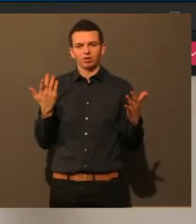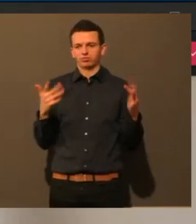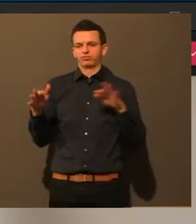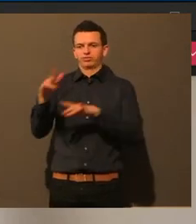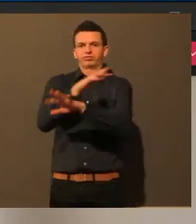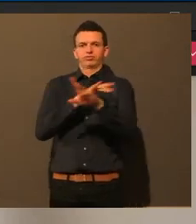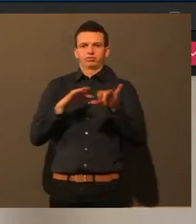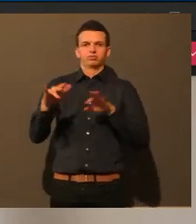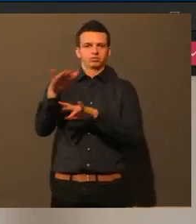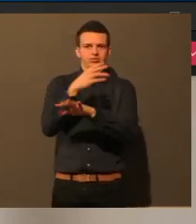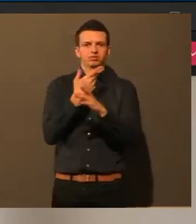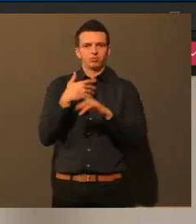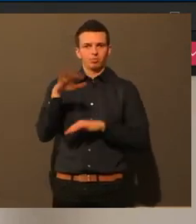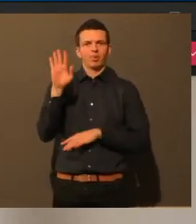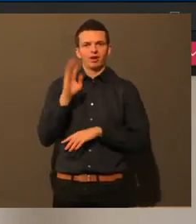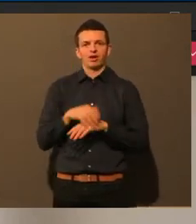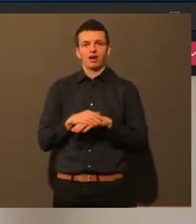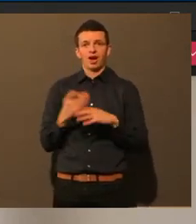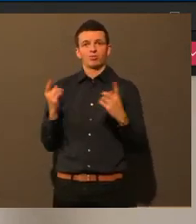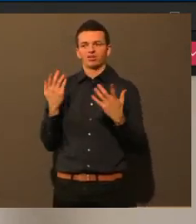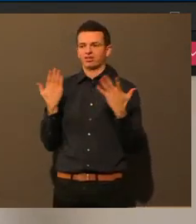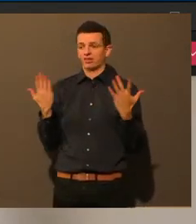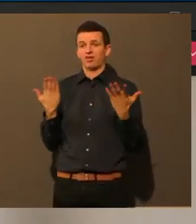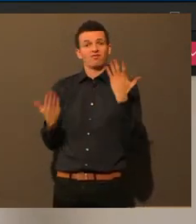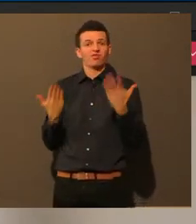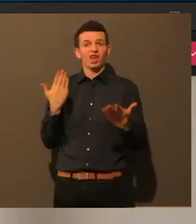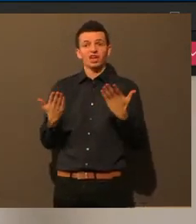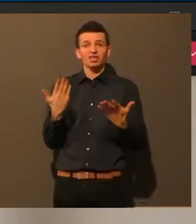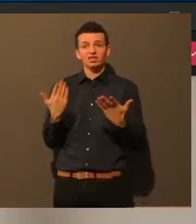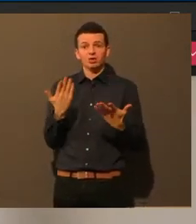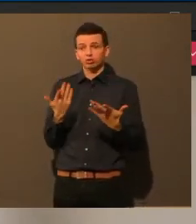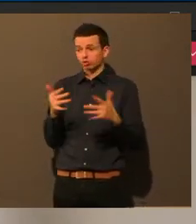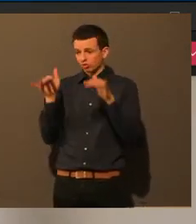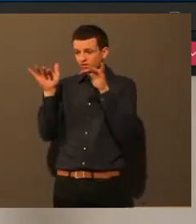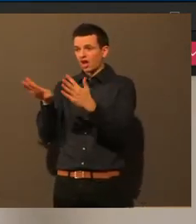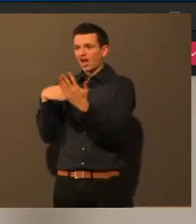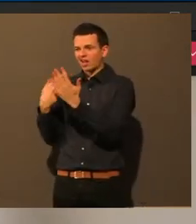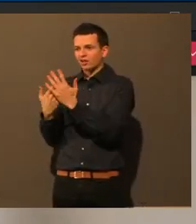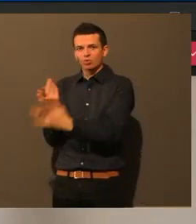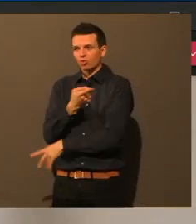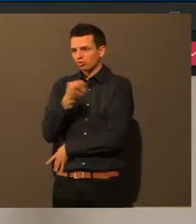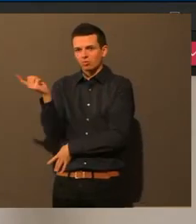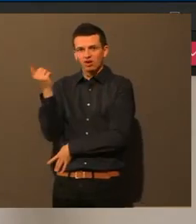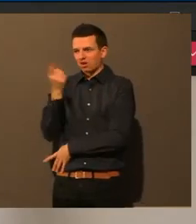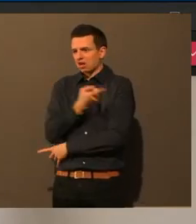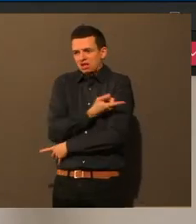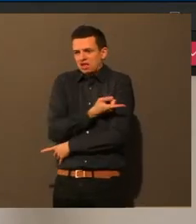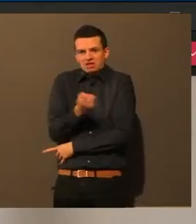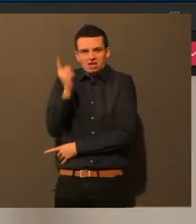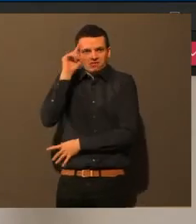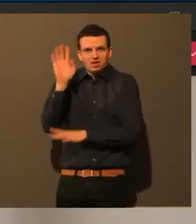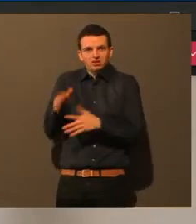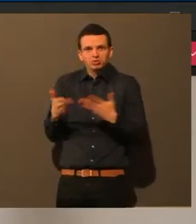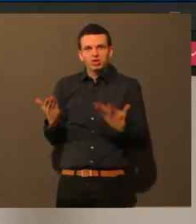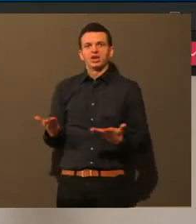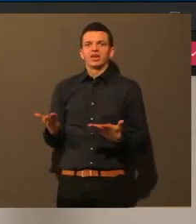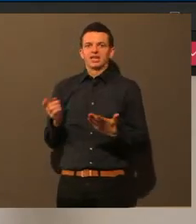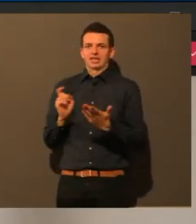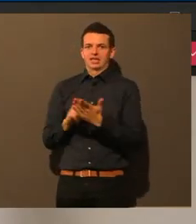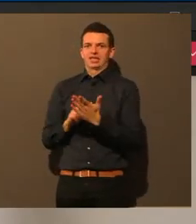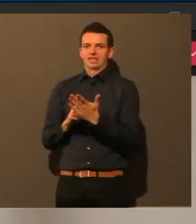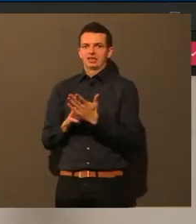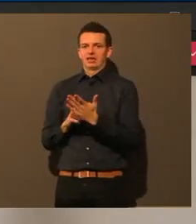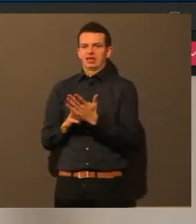und Bunteres, was man vielleicht noch nicht kennt. Wir hatten letztes Mal ein paar Links ausgetauscht. Ich glaube, da gibt es sowohl noch Sammlungsbedarf als auch